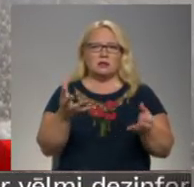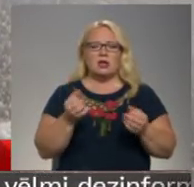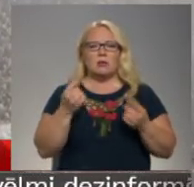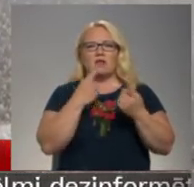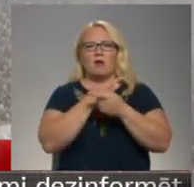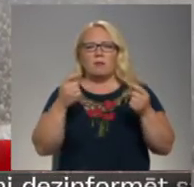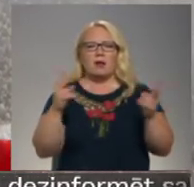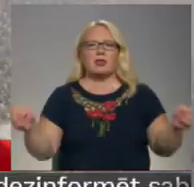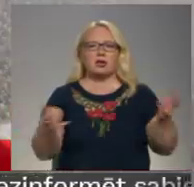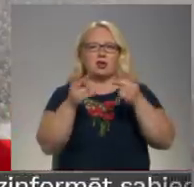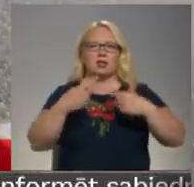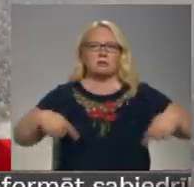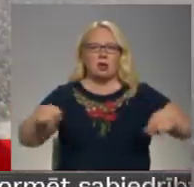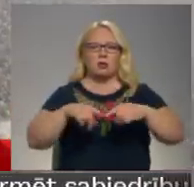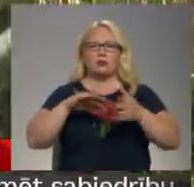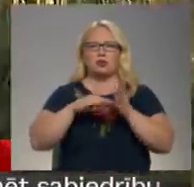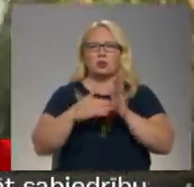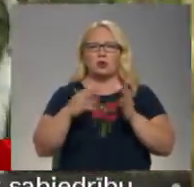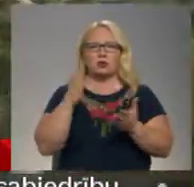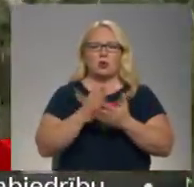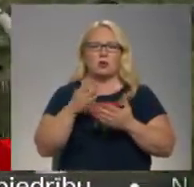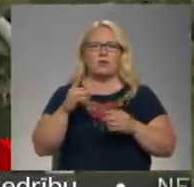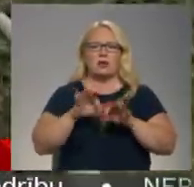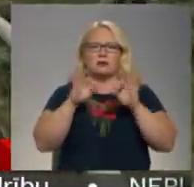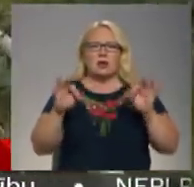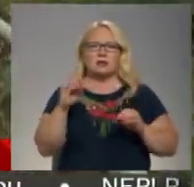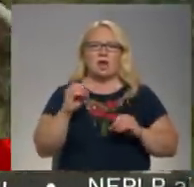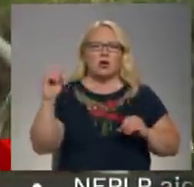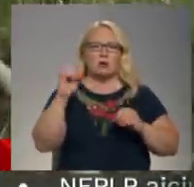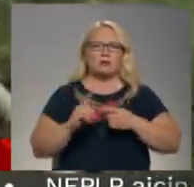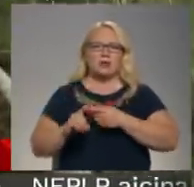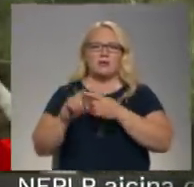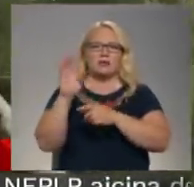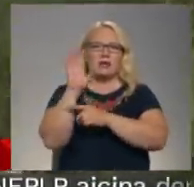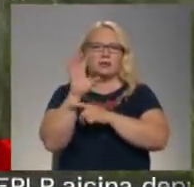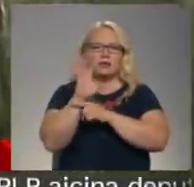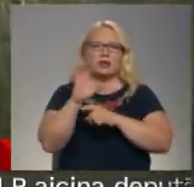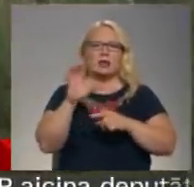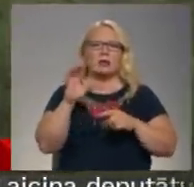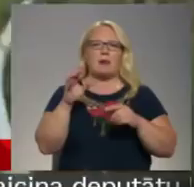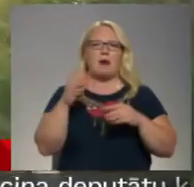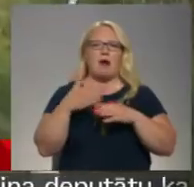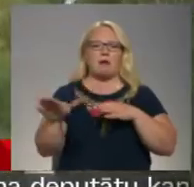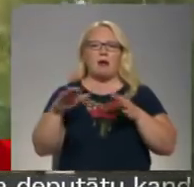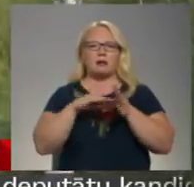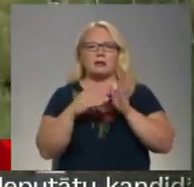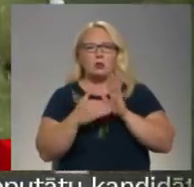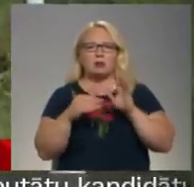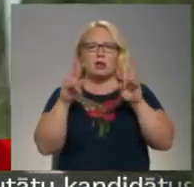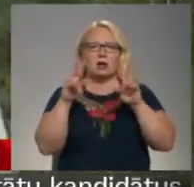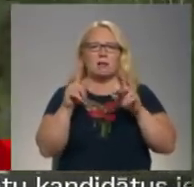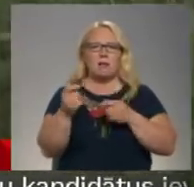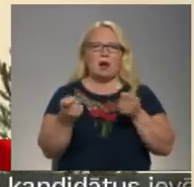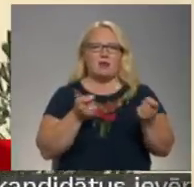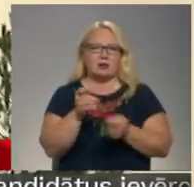par degšanas platību un situāciju notikumu vietā, iedarbināts arī Eiropas Savienības satelītas sistēmas, ka Pernikus ar kāds situāciju pārvaldības